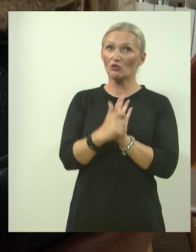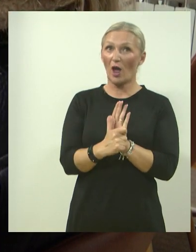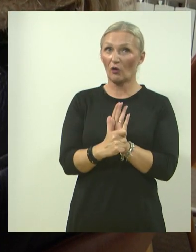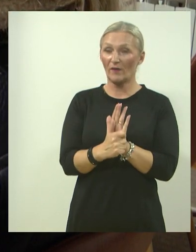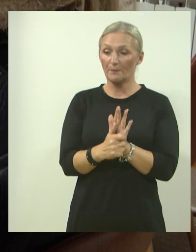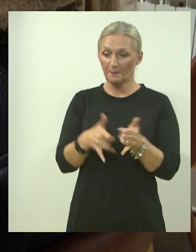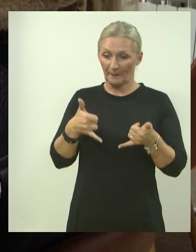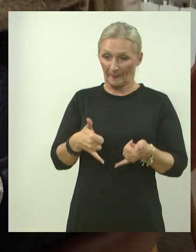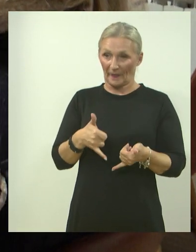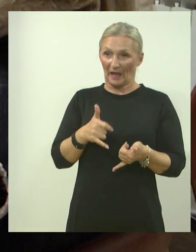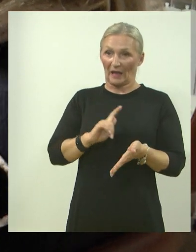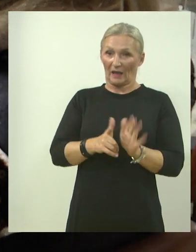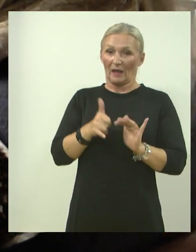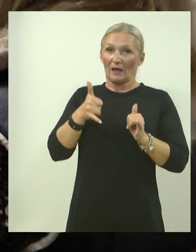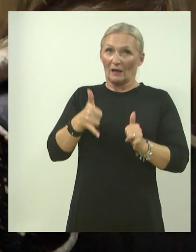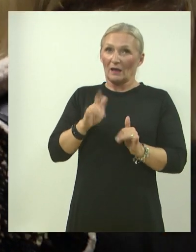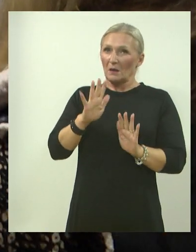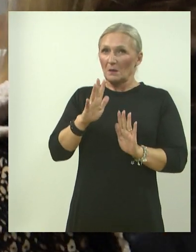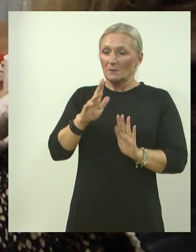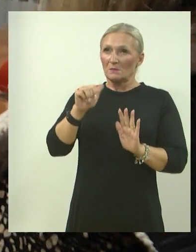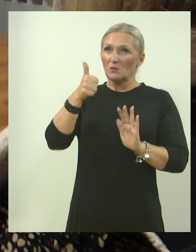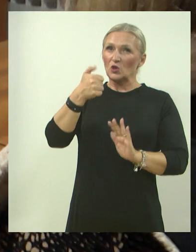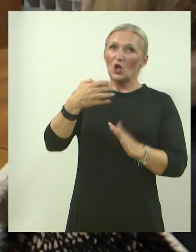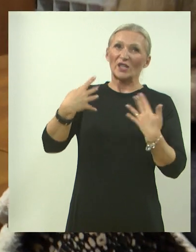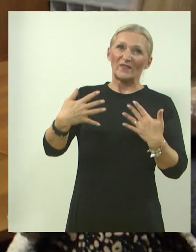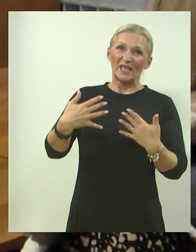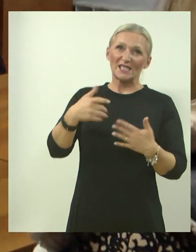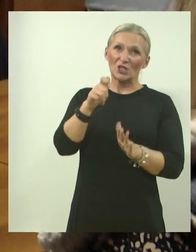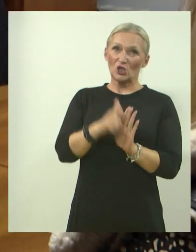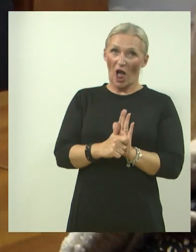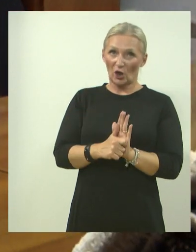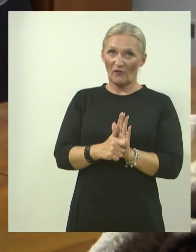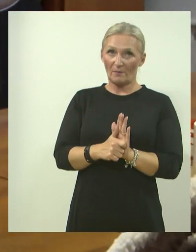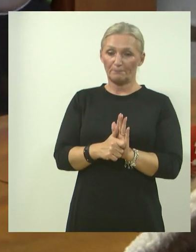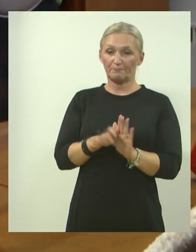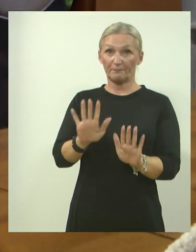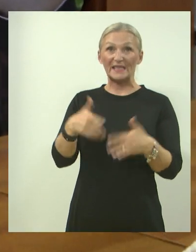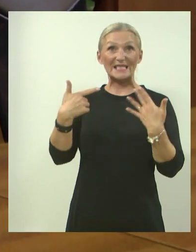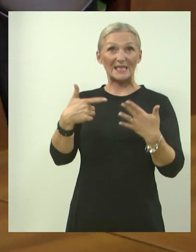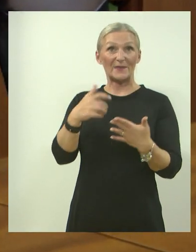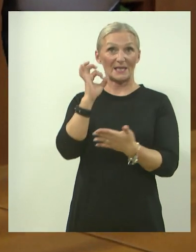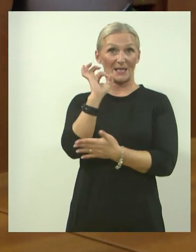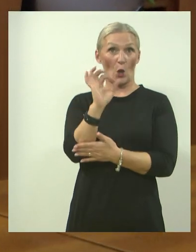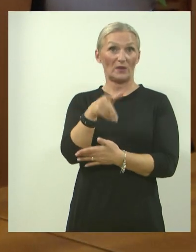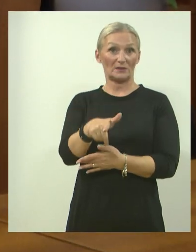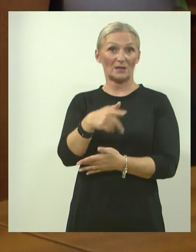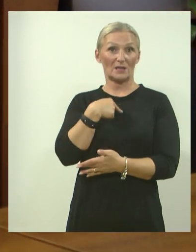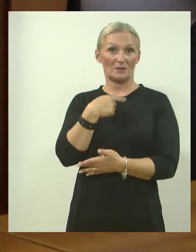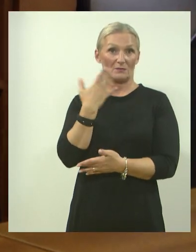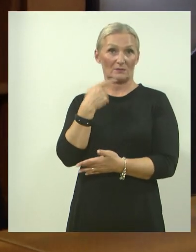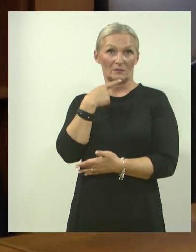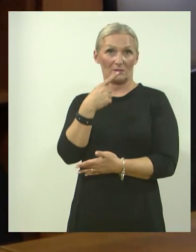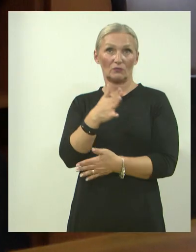Trenutno naša udruga broji oko 190 članova. Ova 70. godišnica koju smo spomenuli,